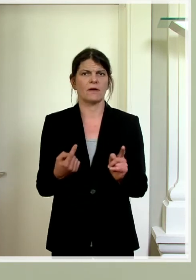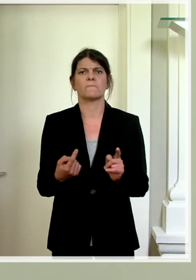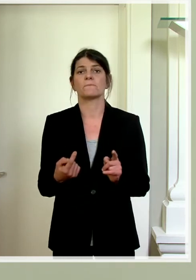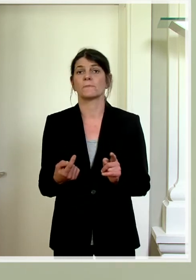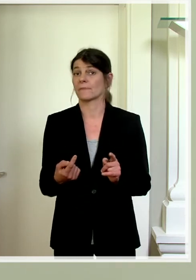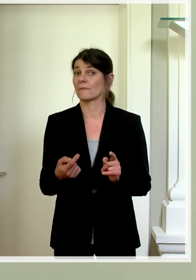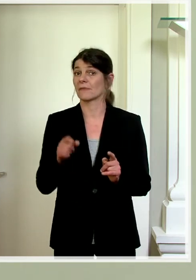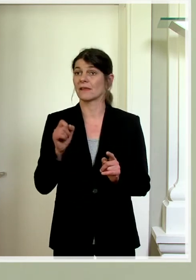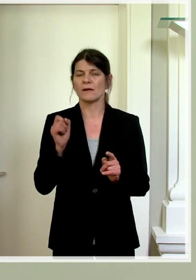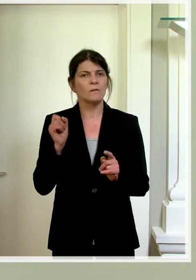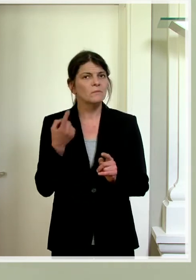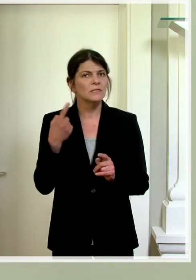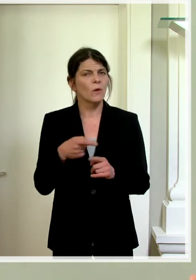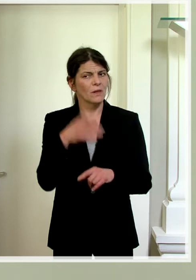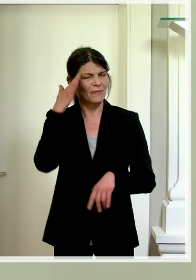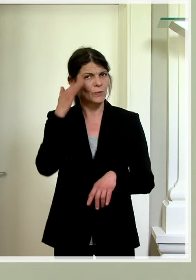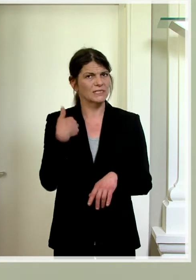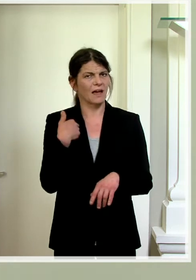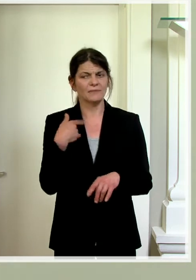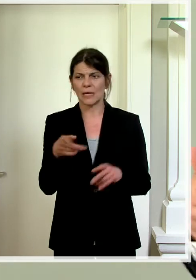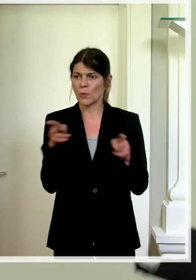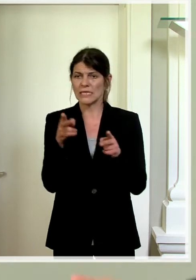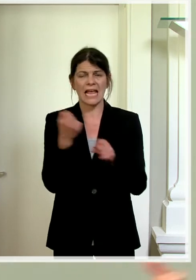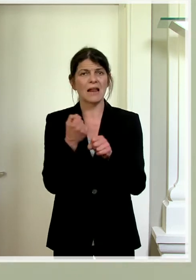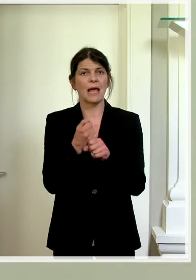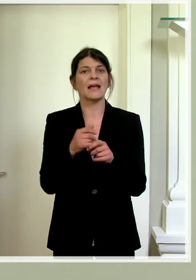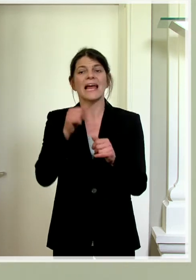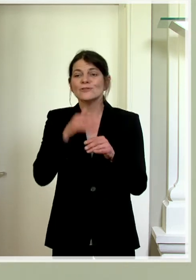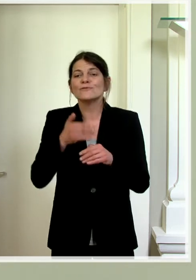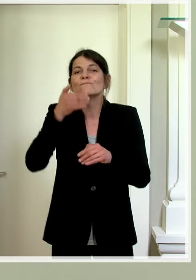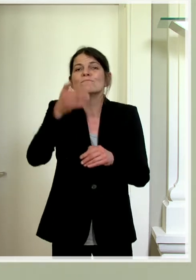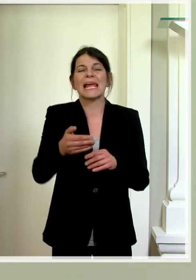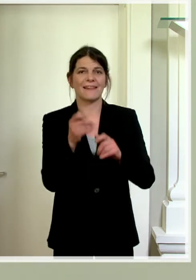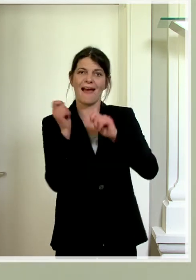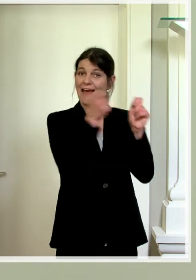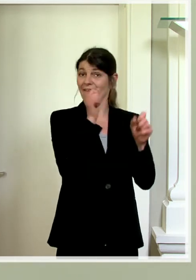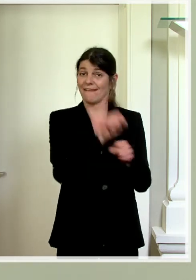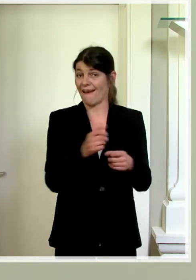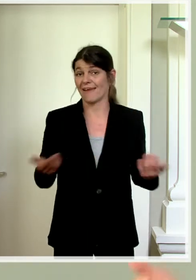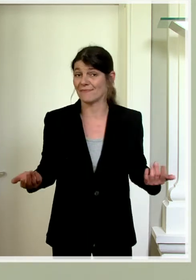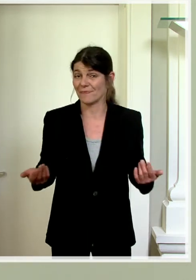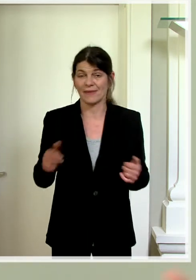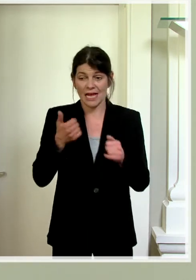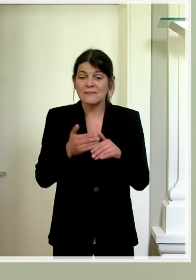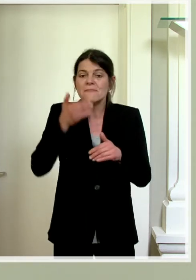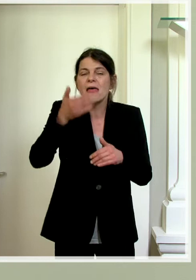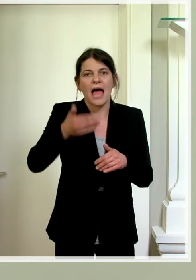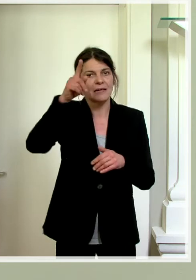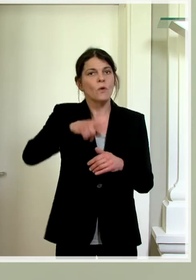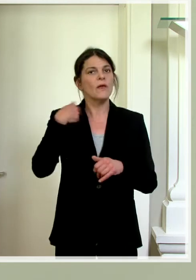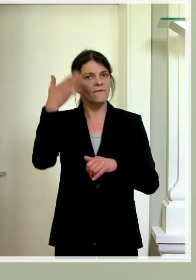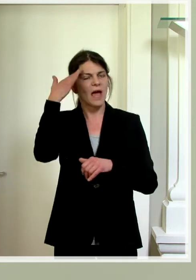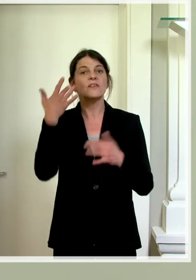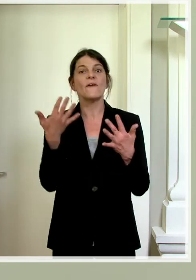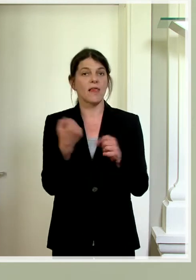gerade aus diesem Grund, weil wir wussten, dass die Kurzarbeit ja immer erst im Nachgang quasi eingereicht werden kann, also immer erst nach dem Monat weiß man ja, wie